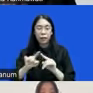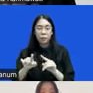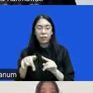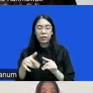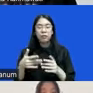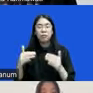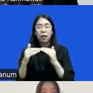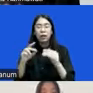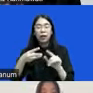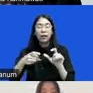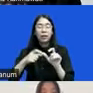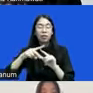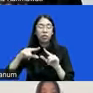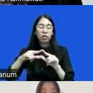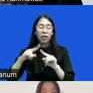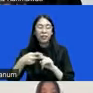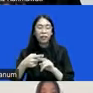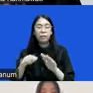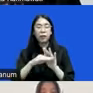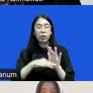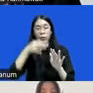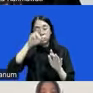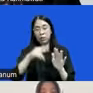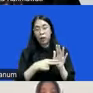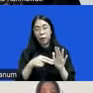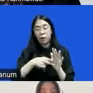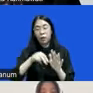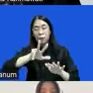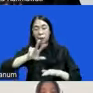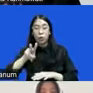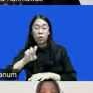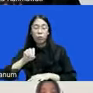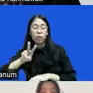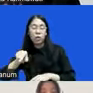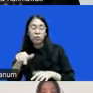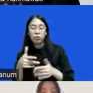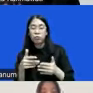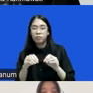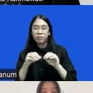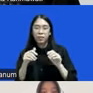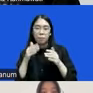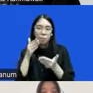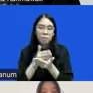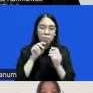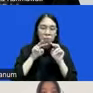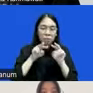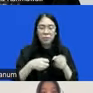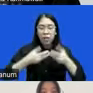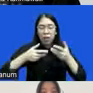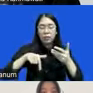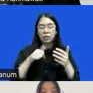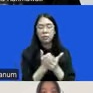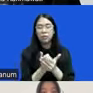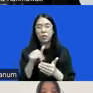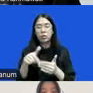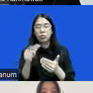restoratif justice di perpol tahun 2021 mempertebal hal tersebut bahwa keadaan restoratif didefinisikan sebagai upaya